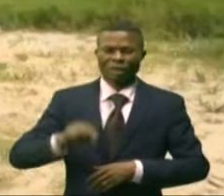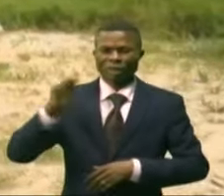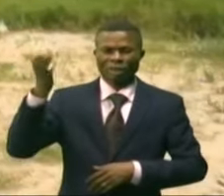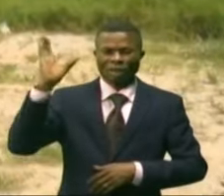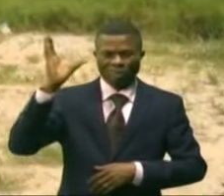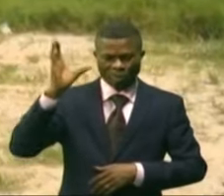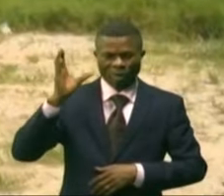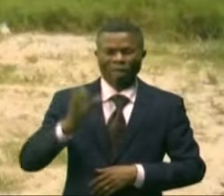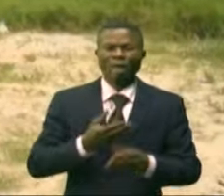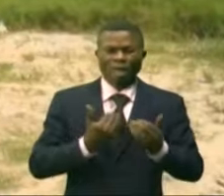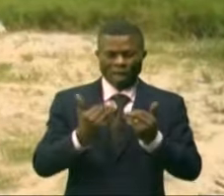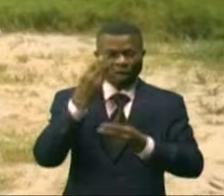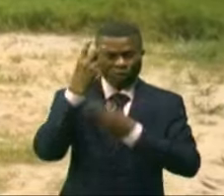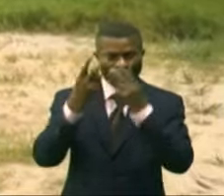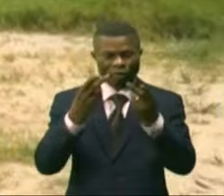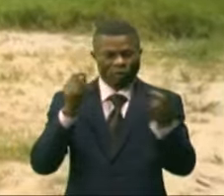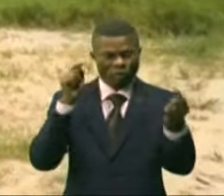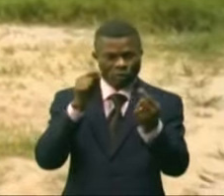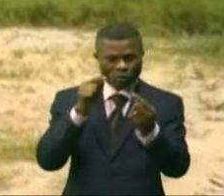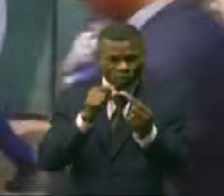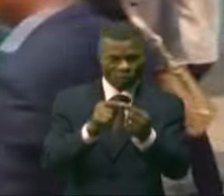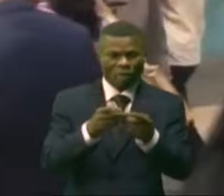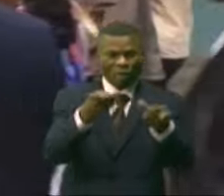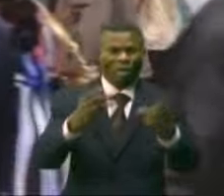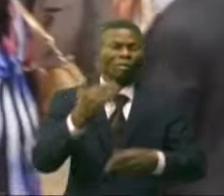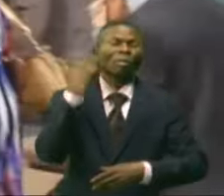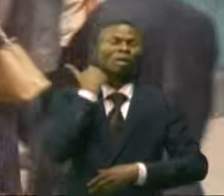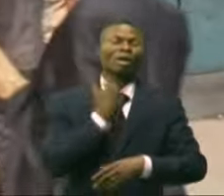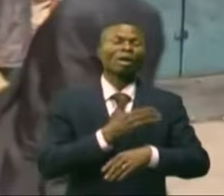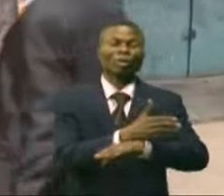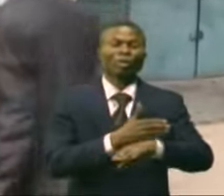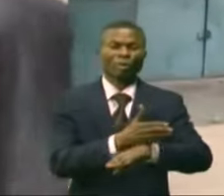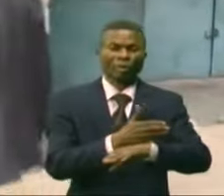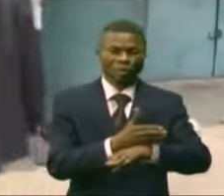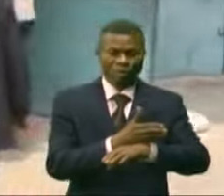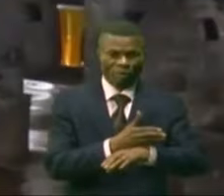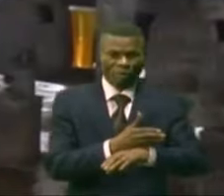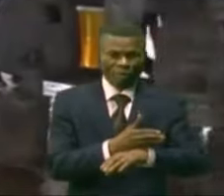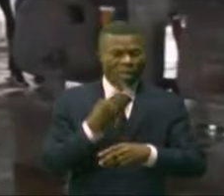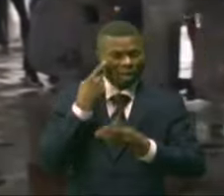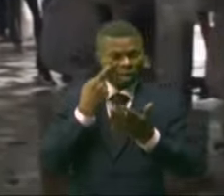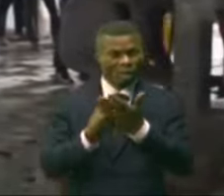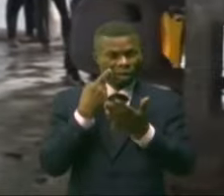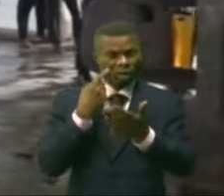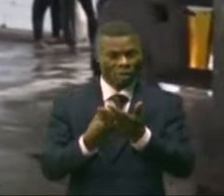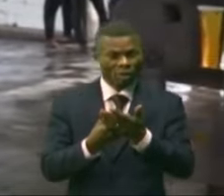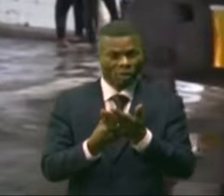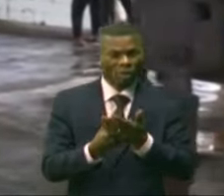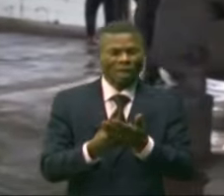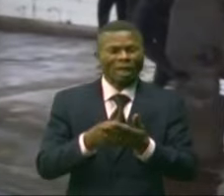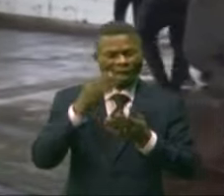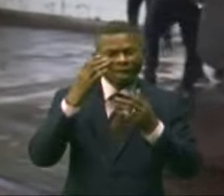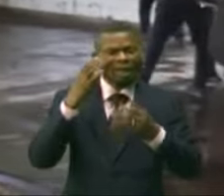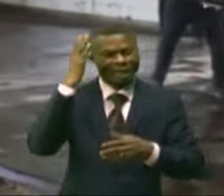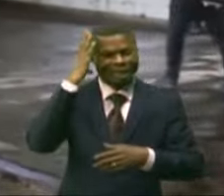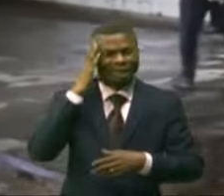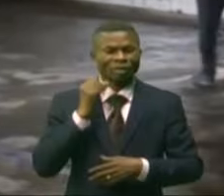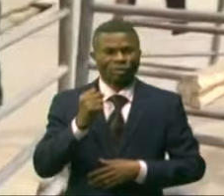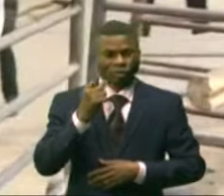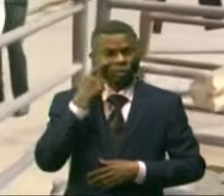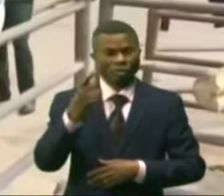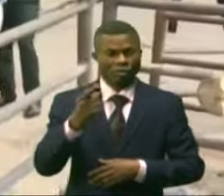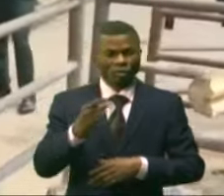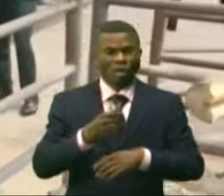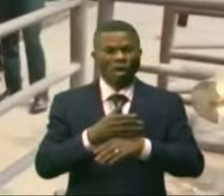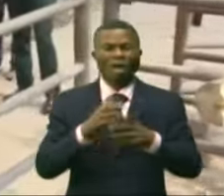poursuivi sa ronde jusqu'à l'abattoir de la Tchopo, où il a fait un constat de désolation de voir un ouvrage